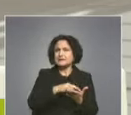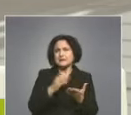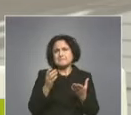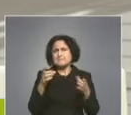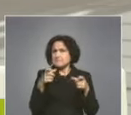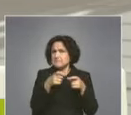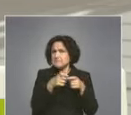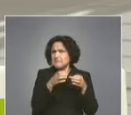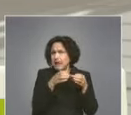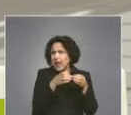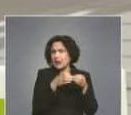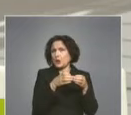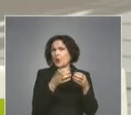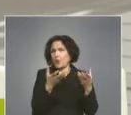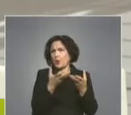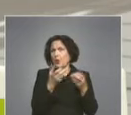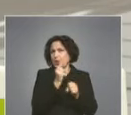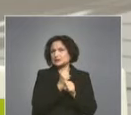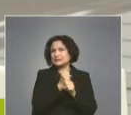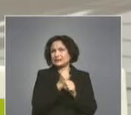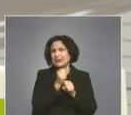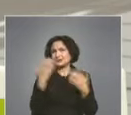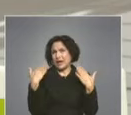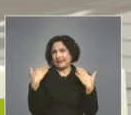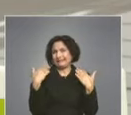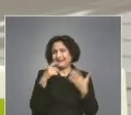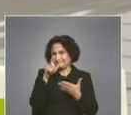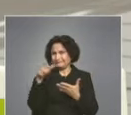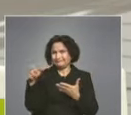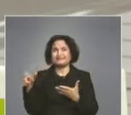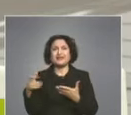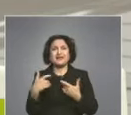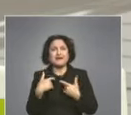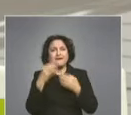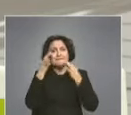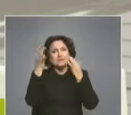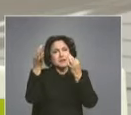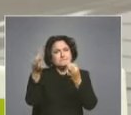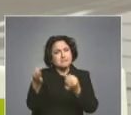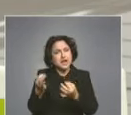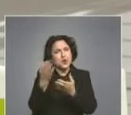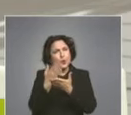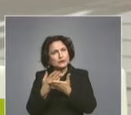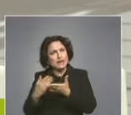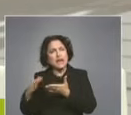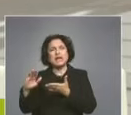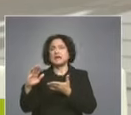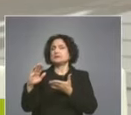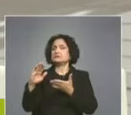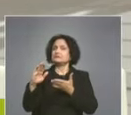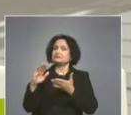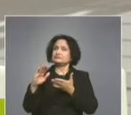и нямаш такова струфване, каквото има в повечето университетски болници тук. И съответно вниманието, което ми се отделяше, там беше